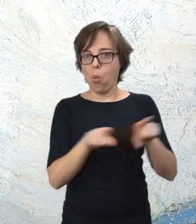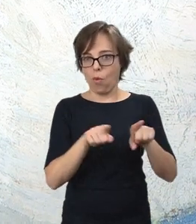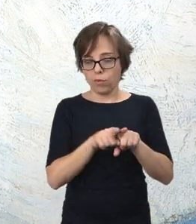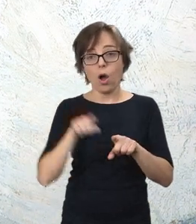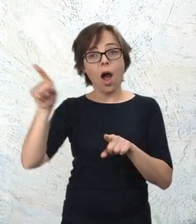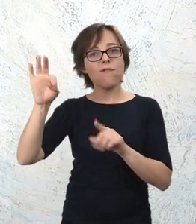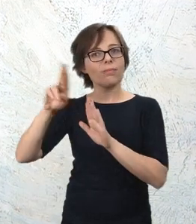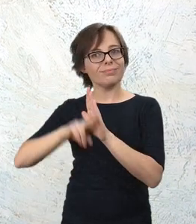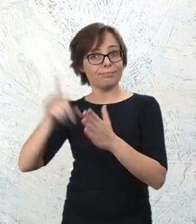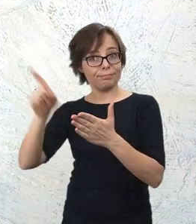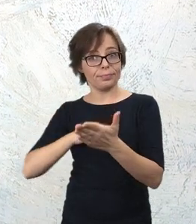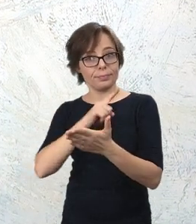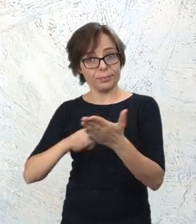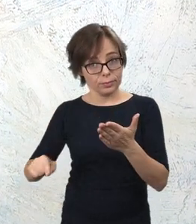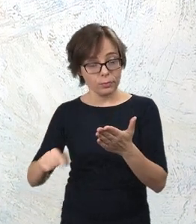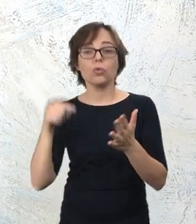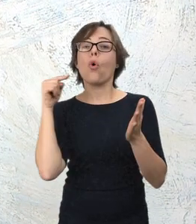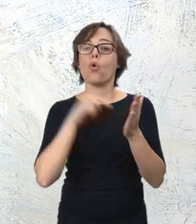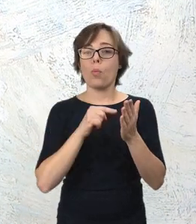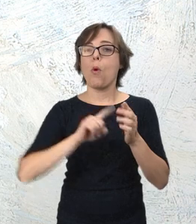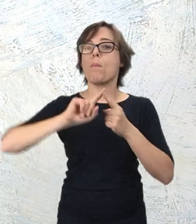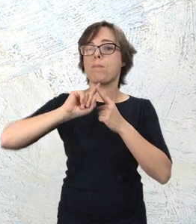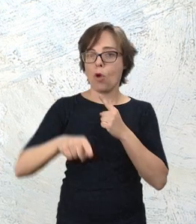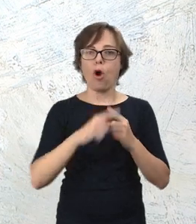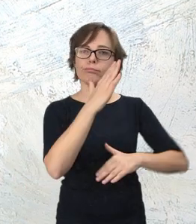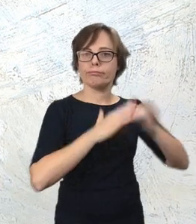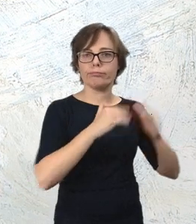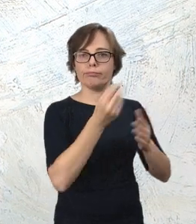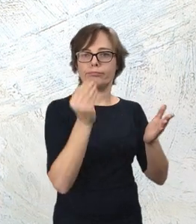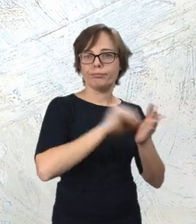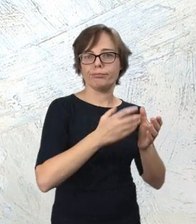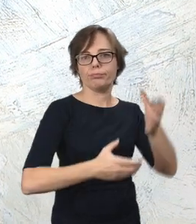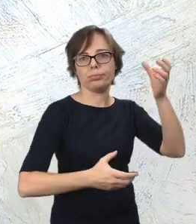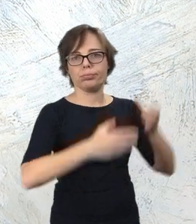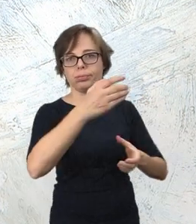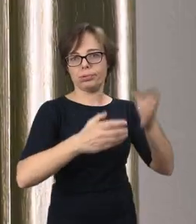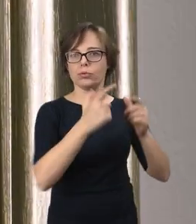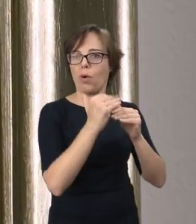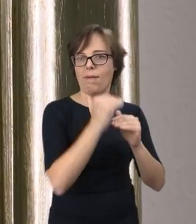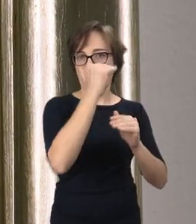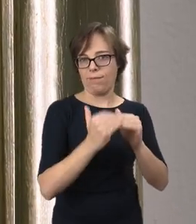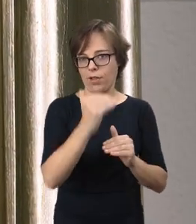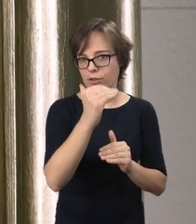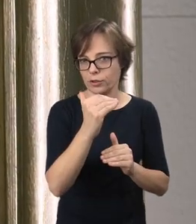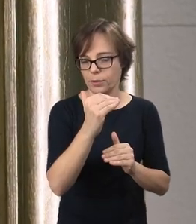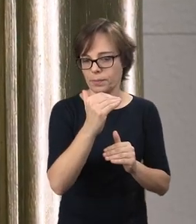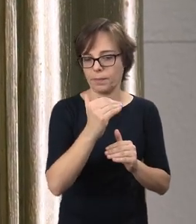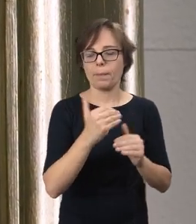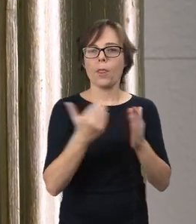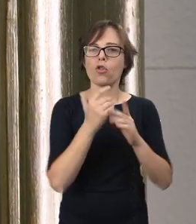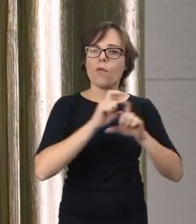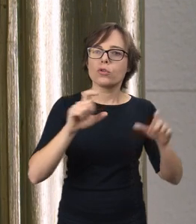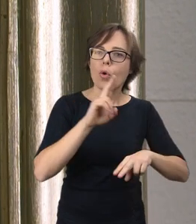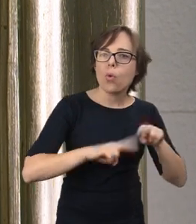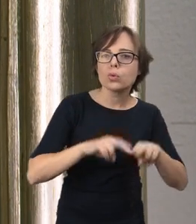wczesnomodernistyczne budynki, czy takie eklektyczne, ale mocno zmodernizowane, oparte na takich